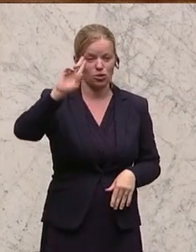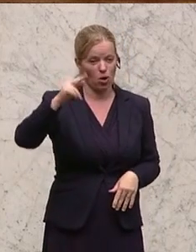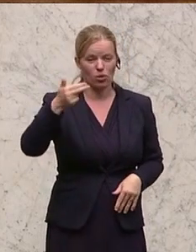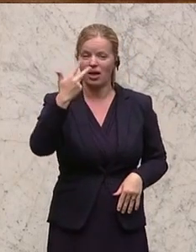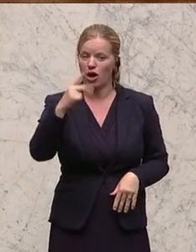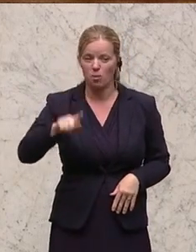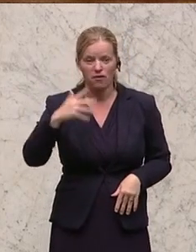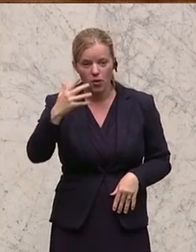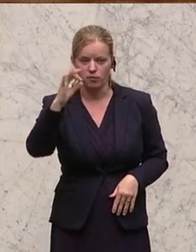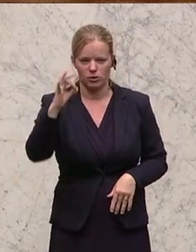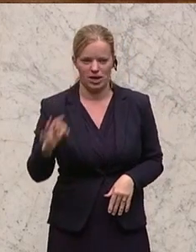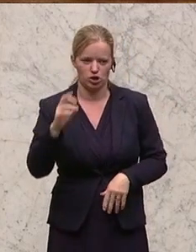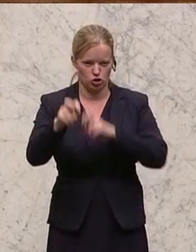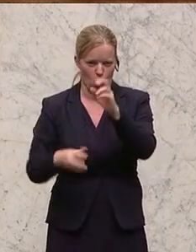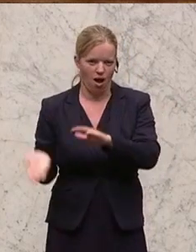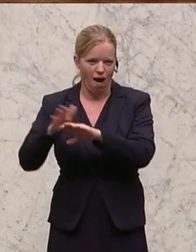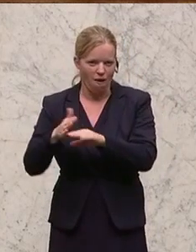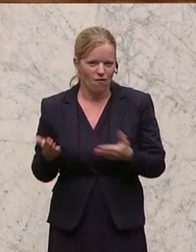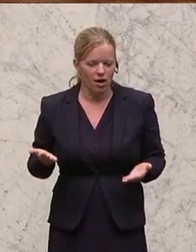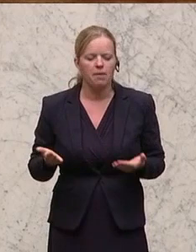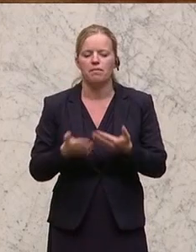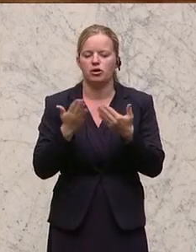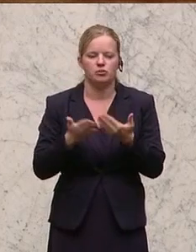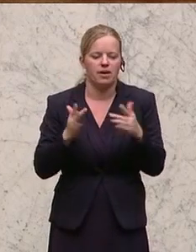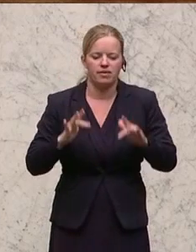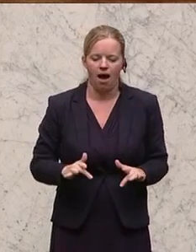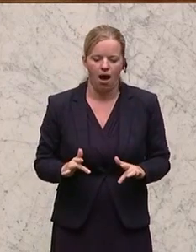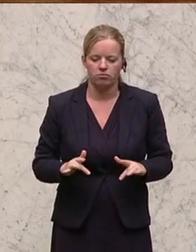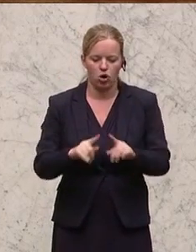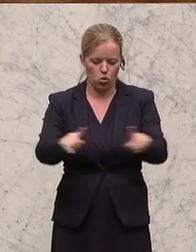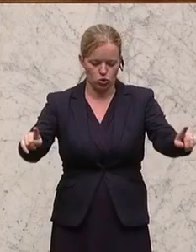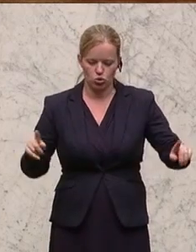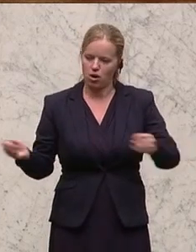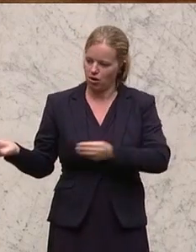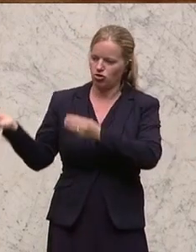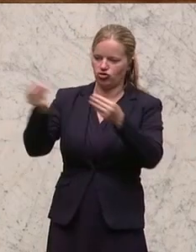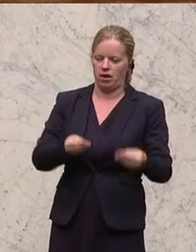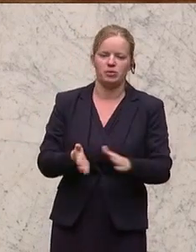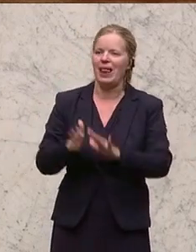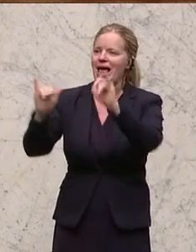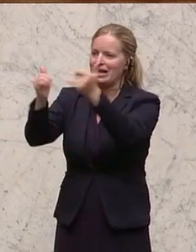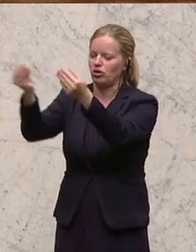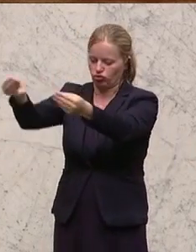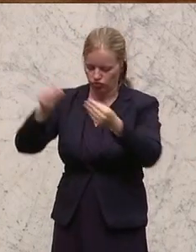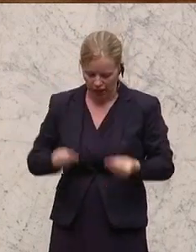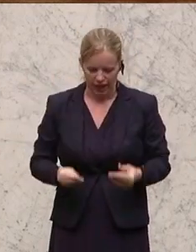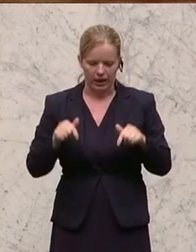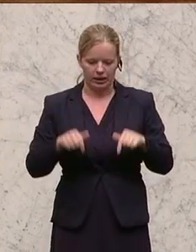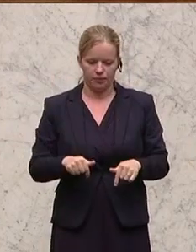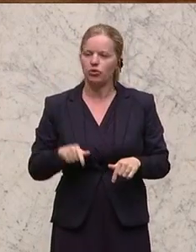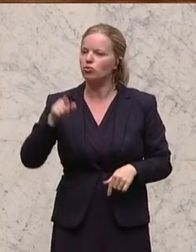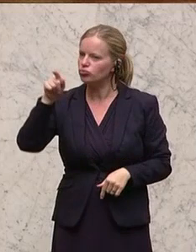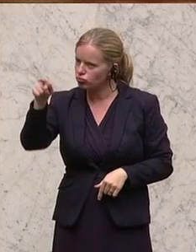,5 Prozent besteuert. Wenn Sie also jetzt zum Beispiel eine Liegenschaft geschenkt bekommen von Ihren Eltern, und Sie räumen den Eltern ein